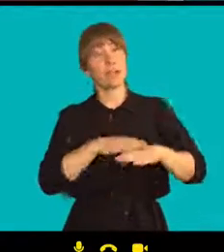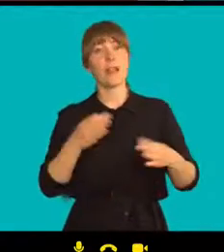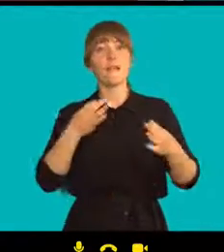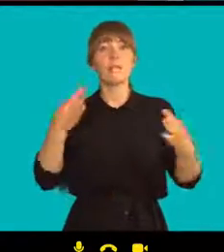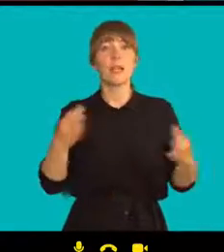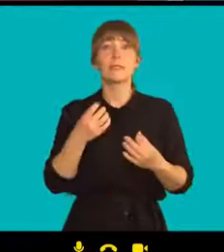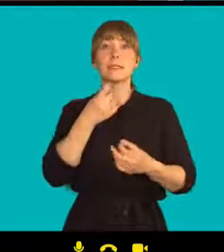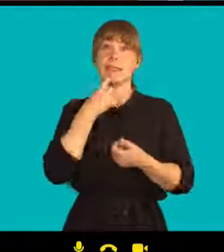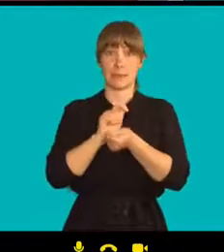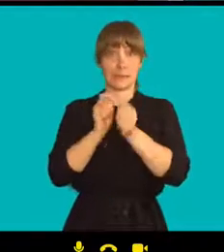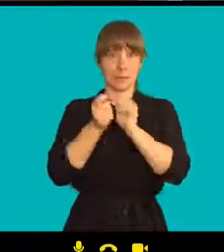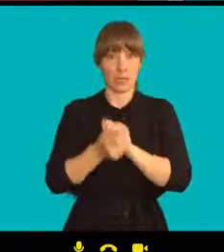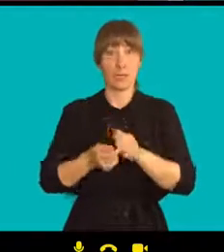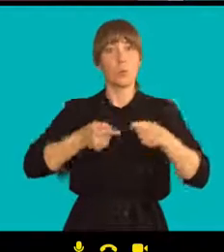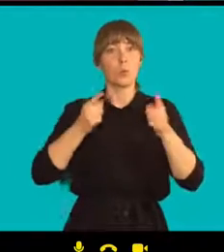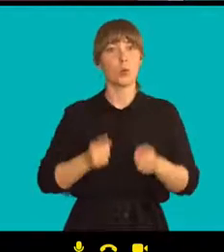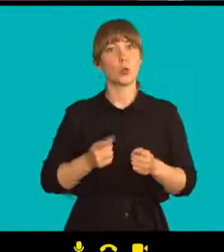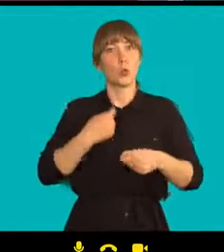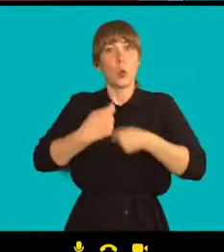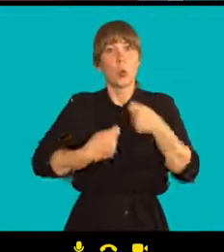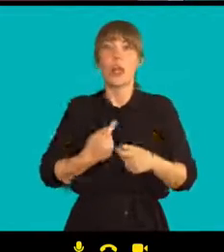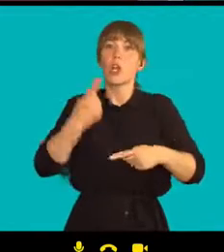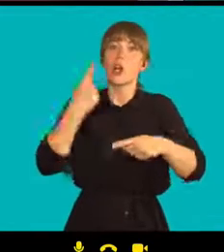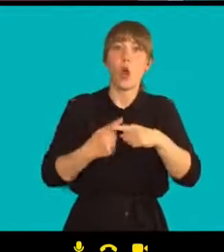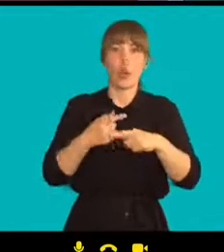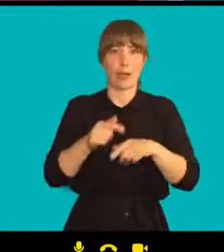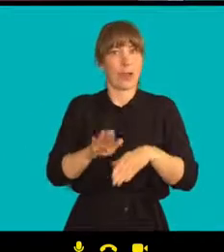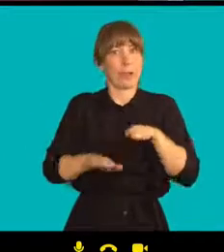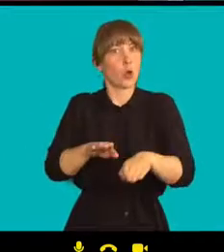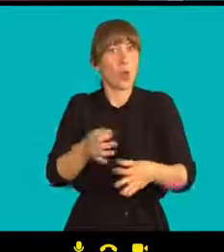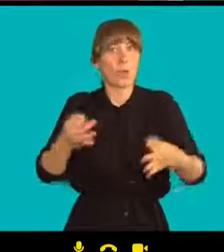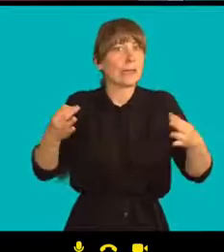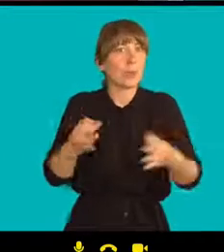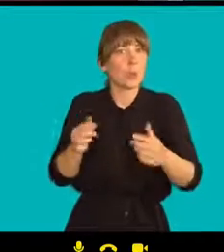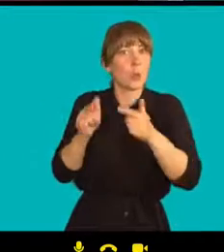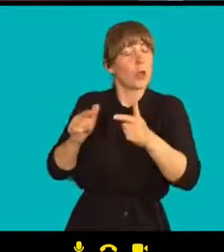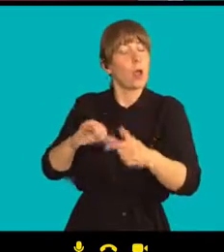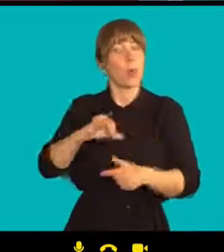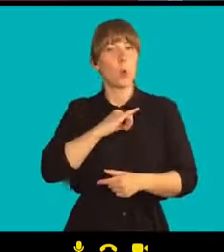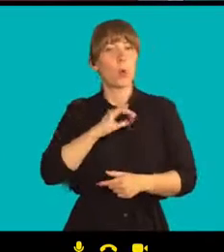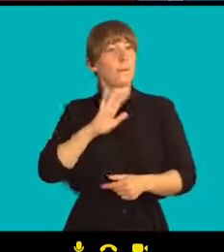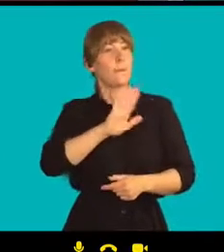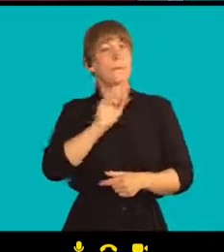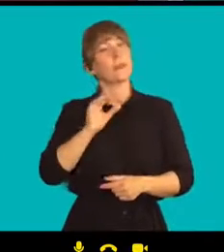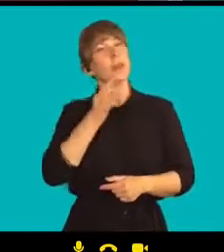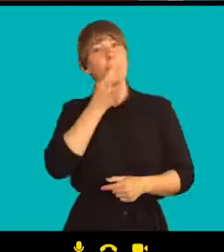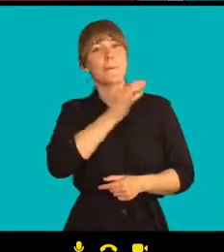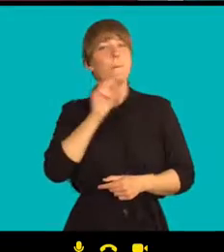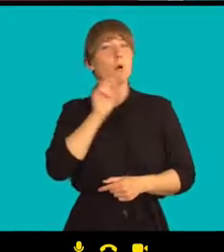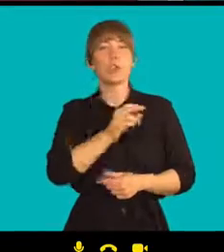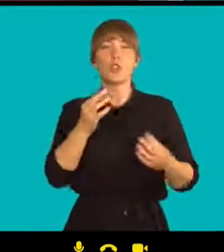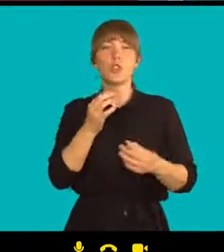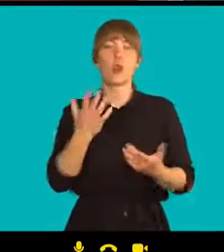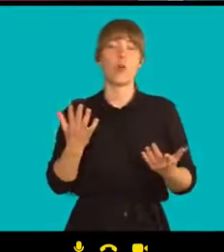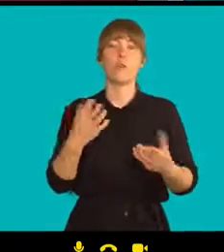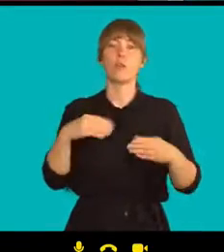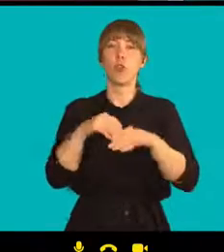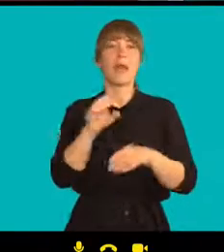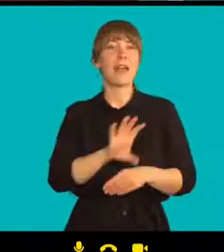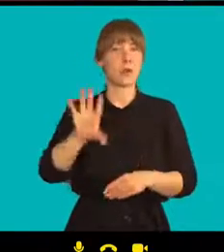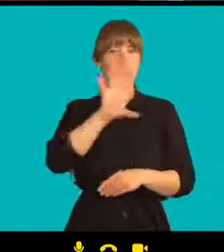potřeba, aby Evropa na to nějak odpověděla. Tak mě zajímá z pozice bývalého ministra zahraničí, jak by to mělo vypadat, co by měla dělat.